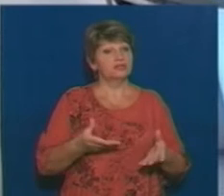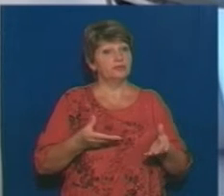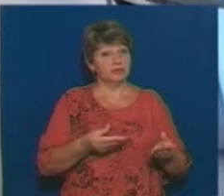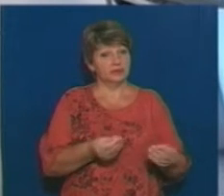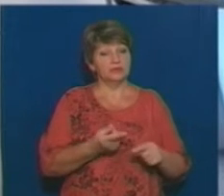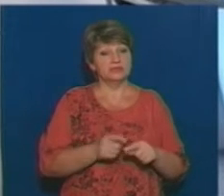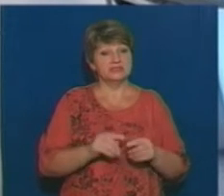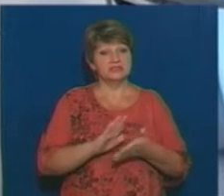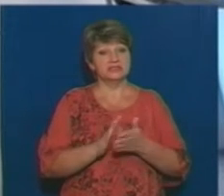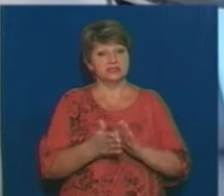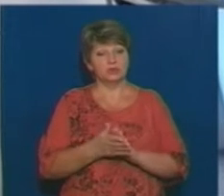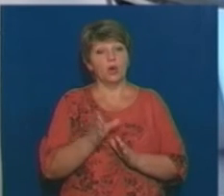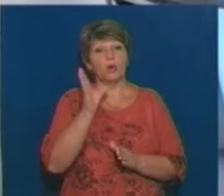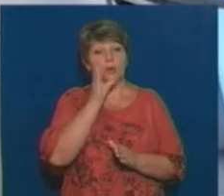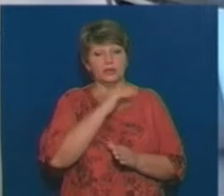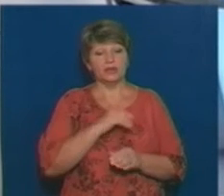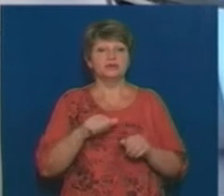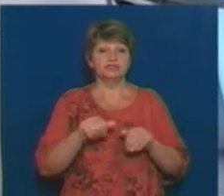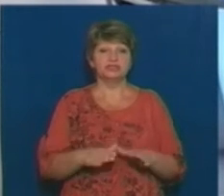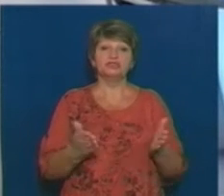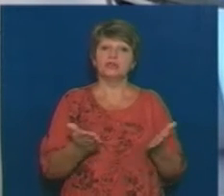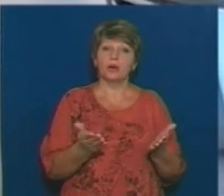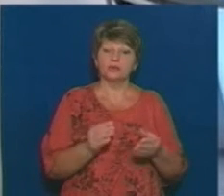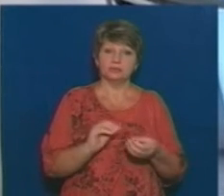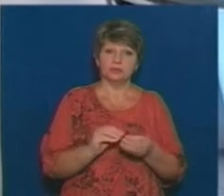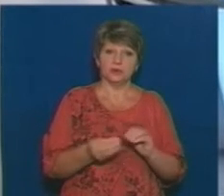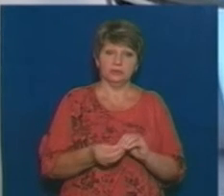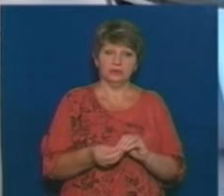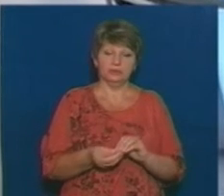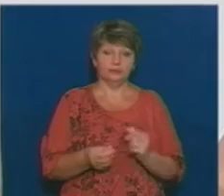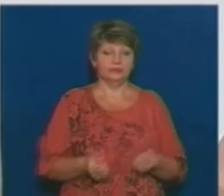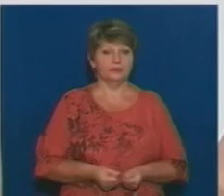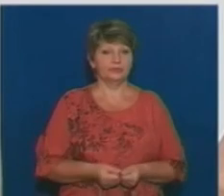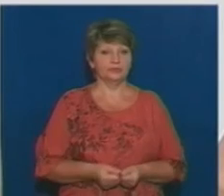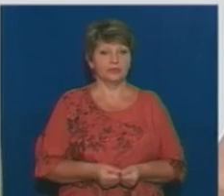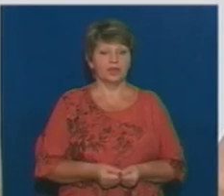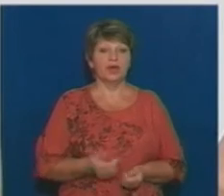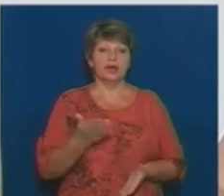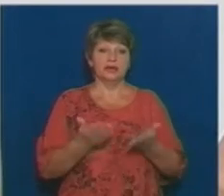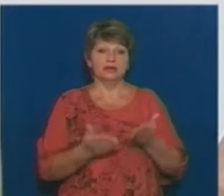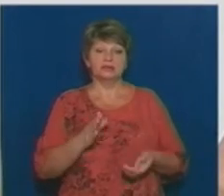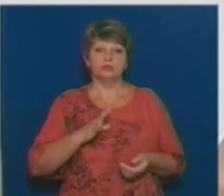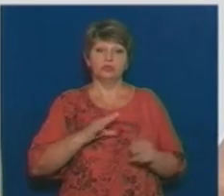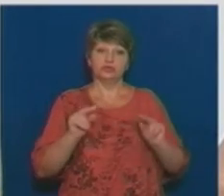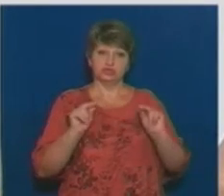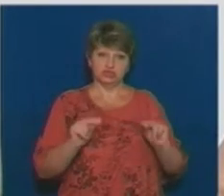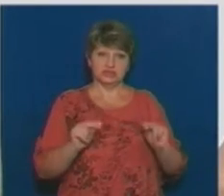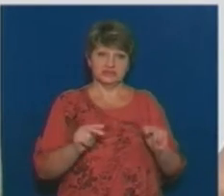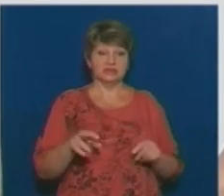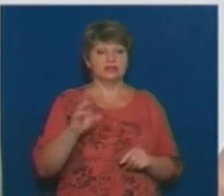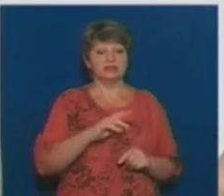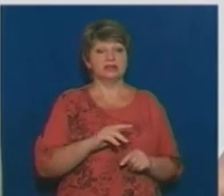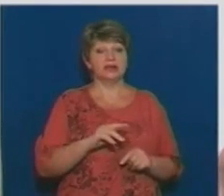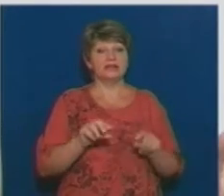ситуацію? Тобто, вдалося розв'язати якусь проблему? Ну, насправді, от якщо бути відвертим, для департаменту, звісно,